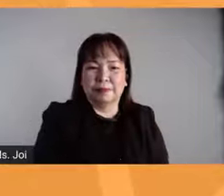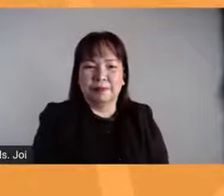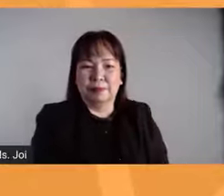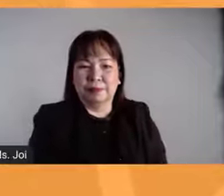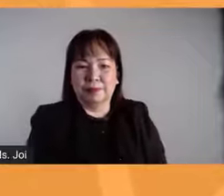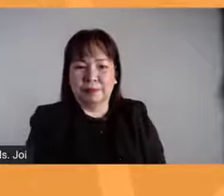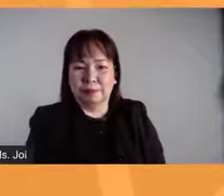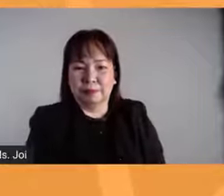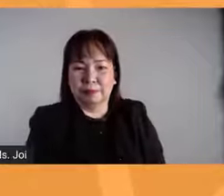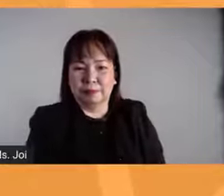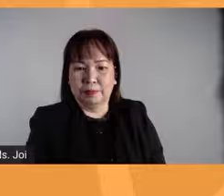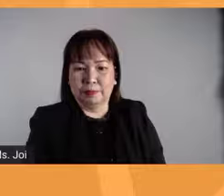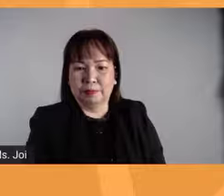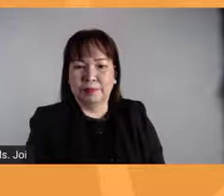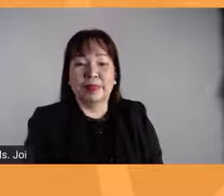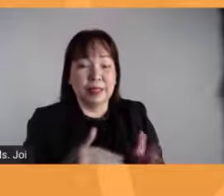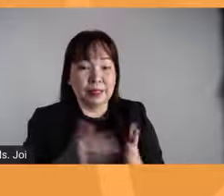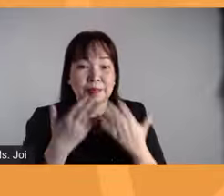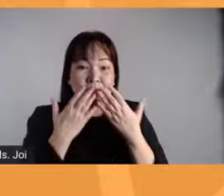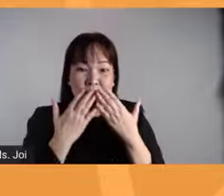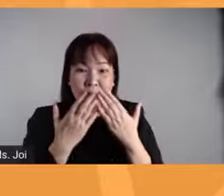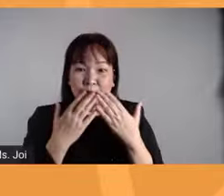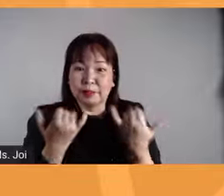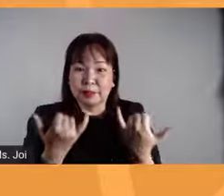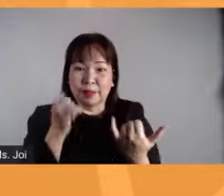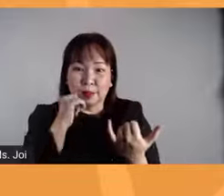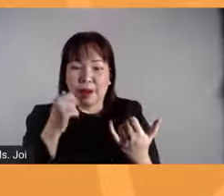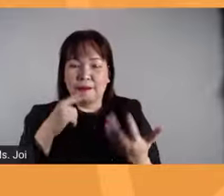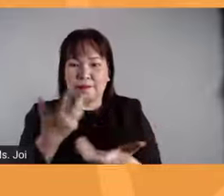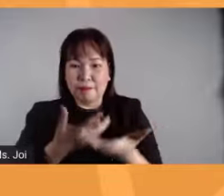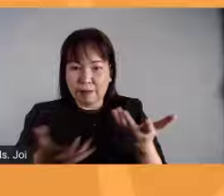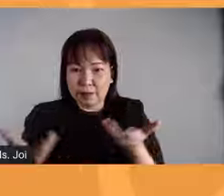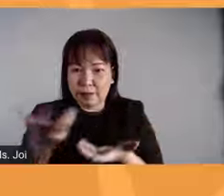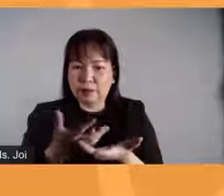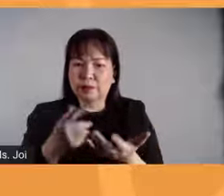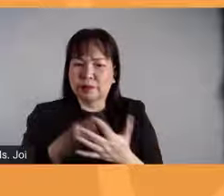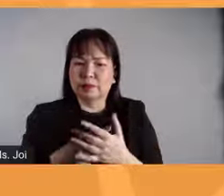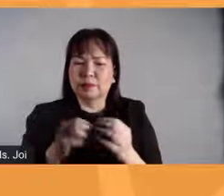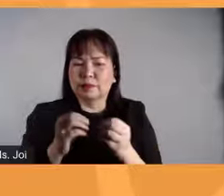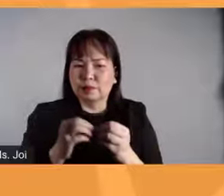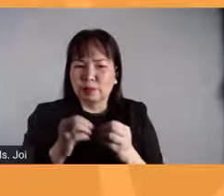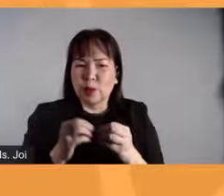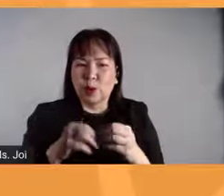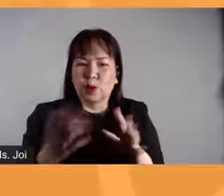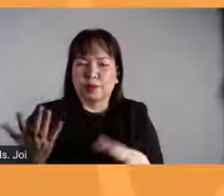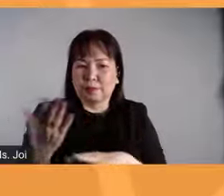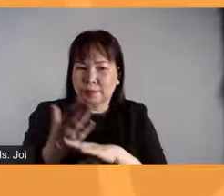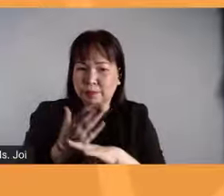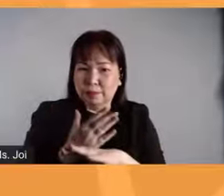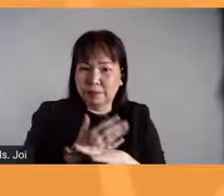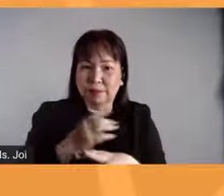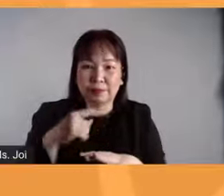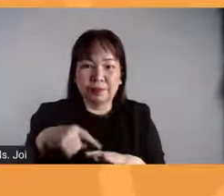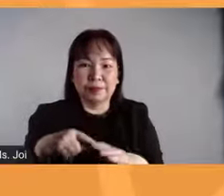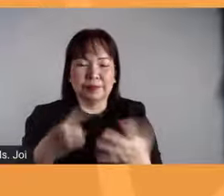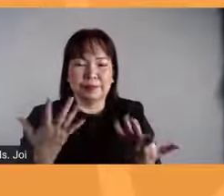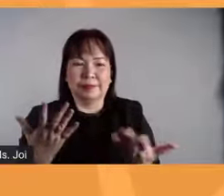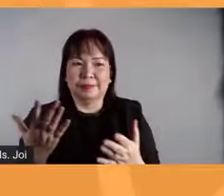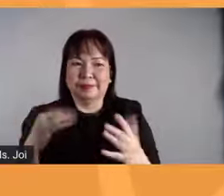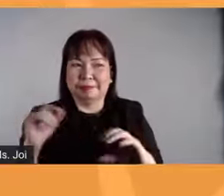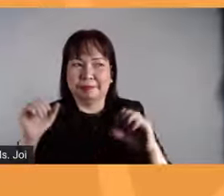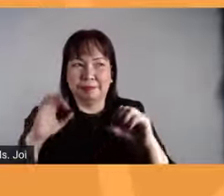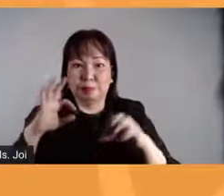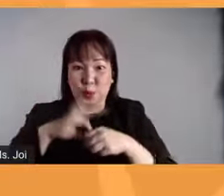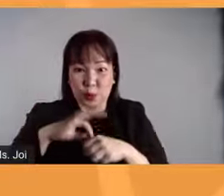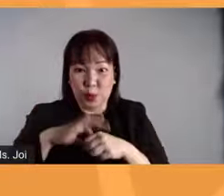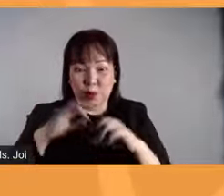Nagpapasalamat po kami kasi sa mga ganitong klaseng engagement po, mas nai-improve yung ating palabas. Para po sa